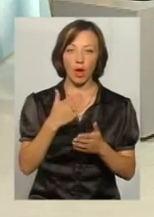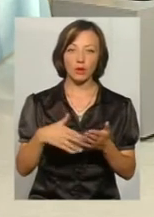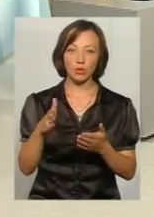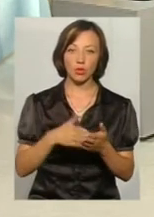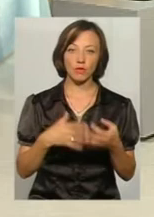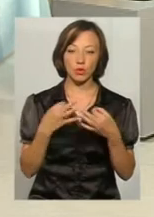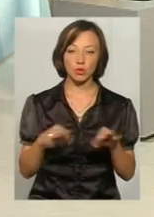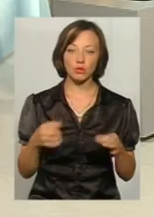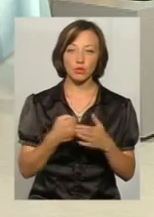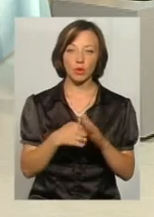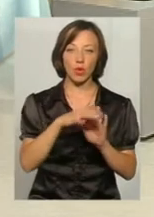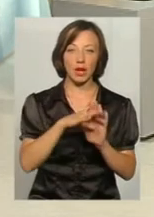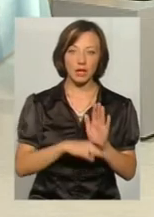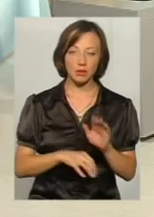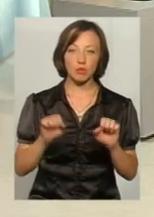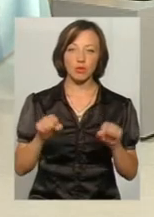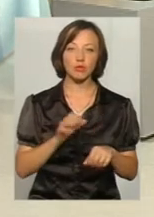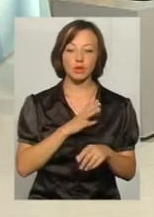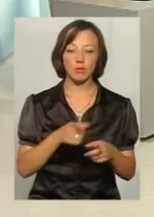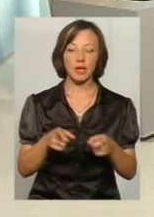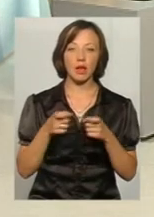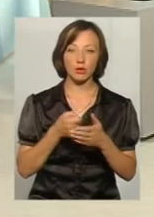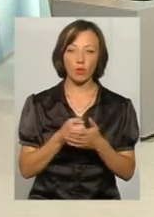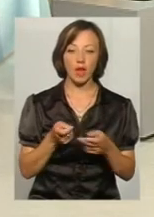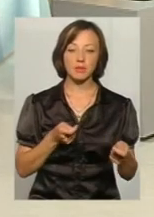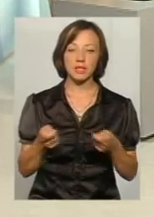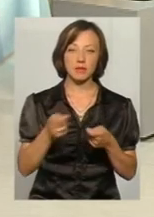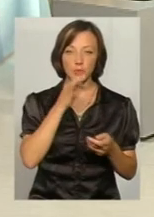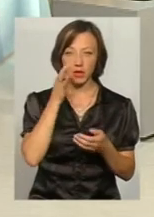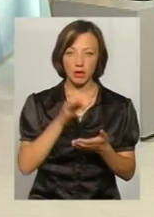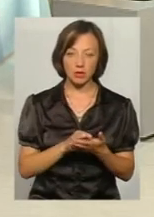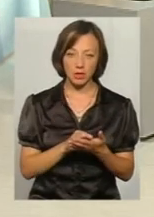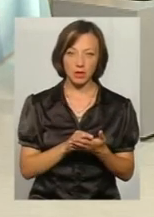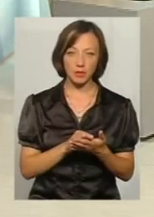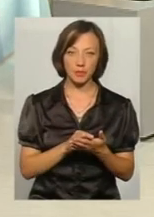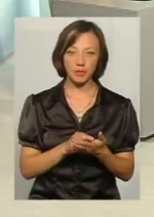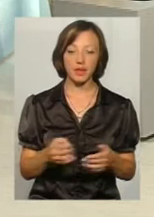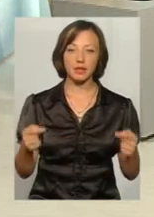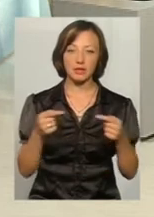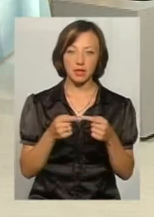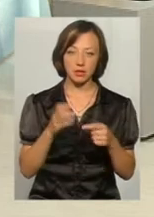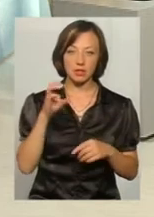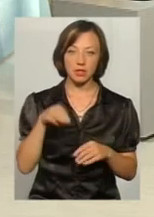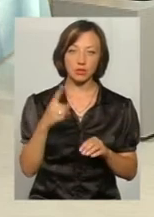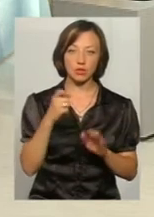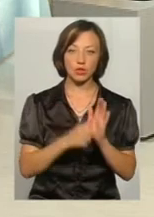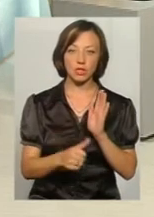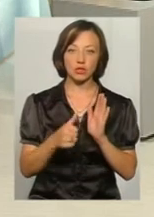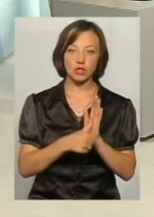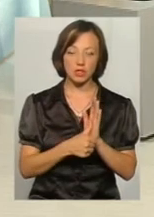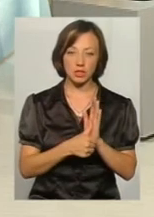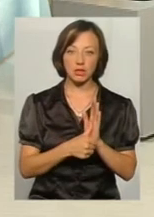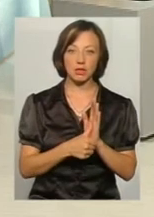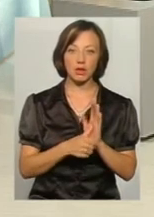доступ до реєстру, він може бути притягнений до адміністративної відповідальності, згідно з статтєю 166.11